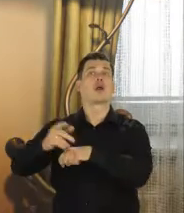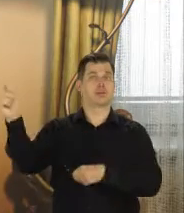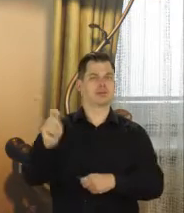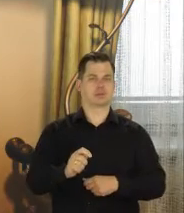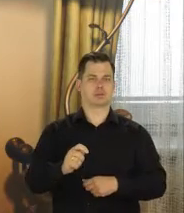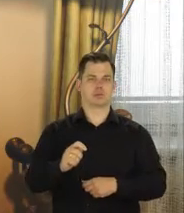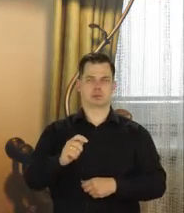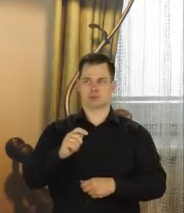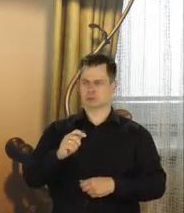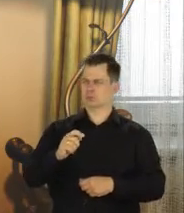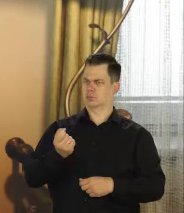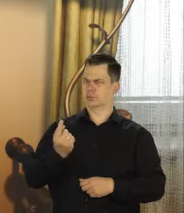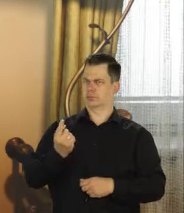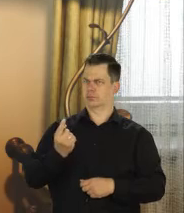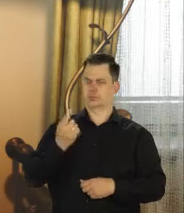przyjedzie po nie.